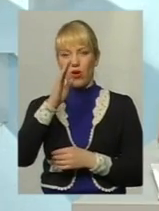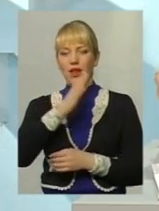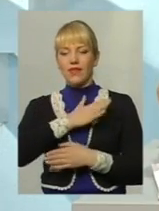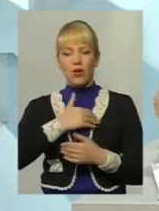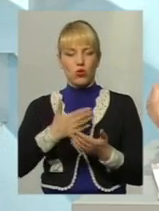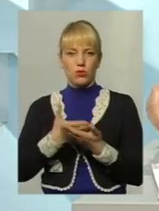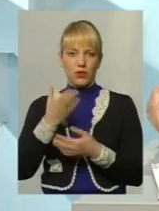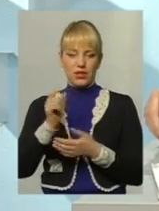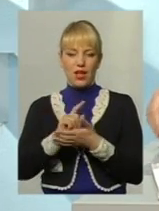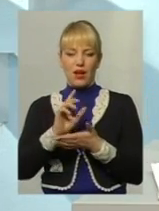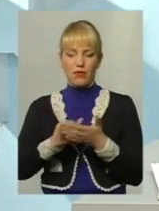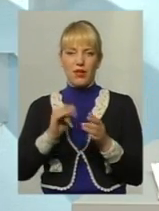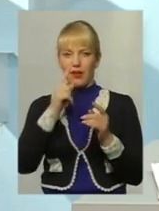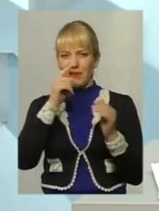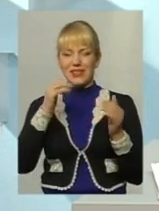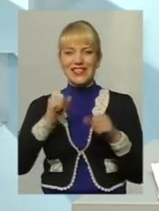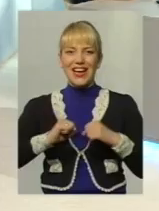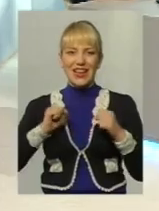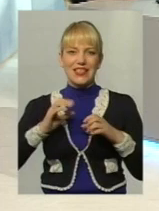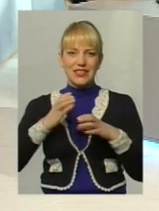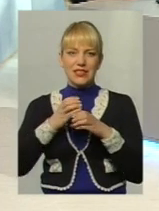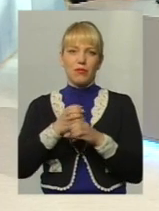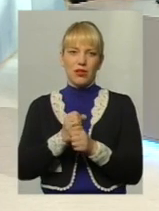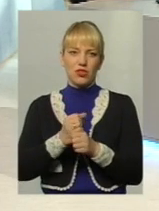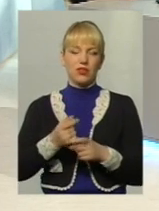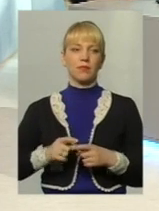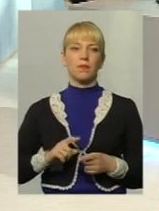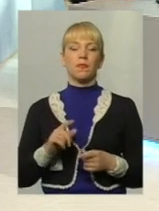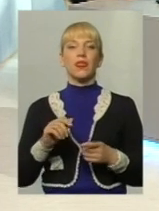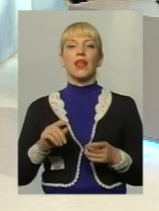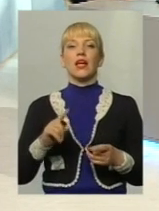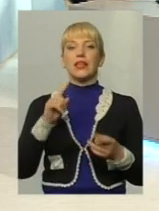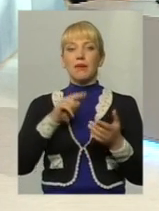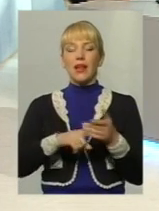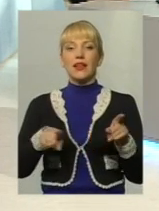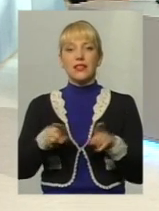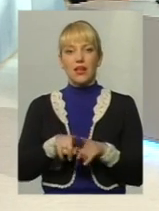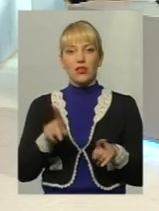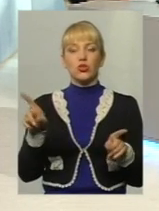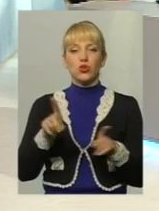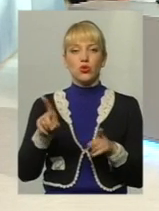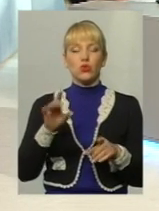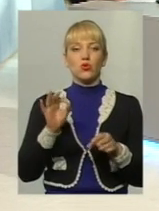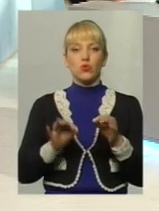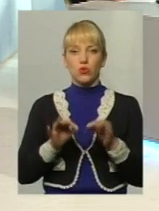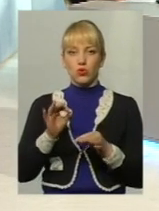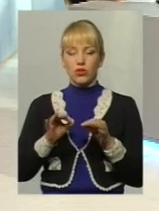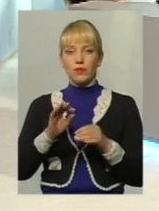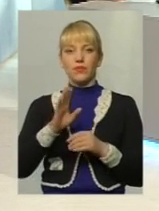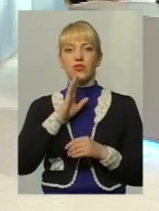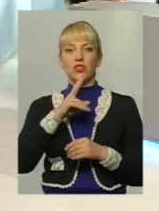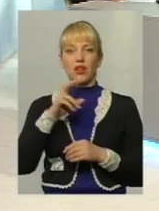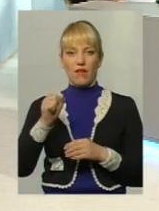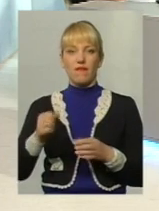аліменти і мінімізує їх максимально. Ольга Євгенівна, трапляється і так, що суд жінка